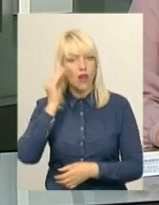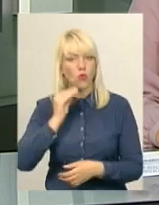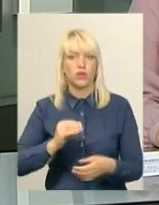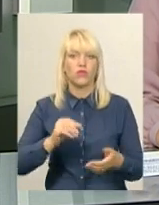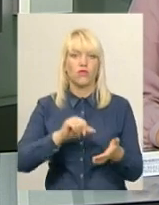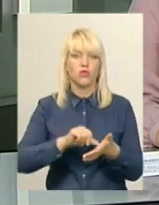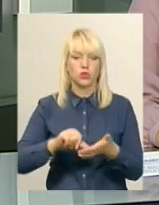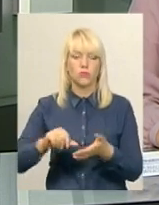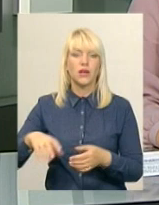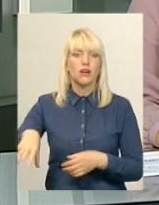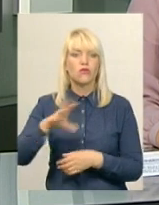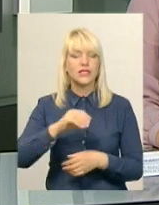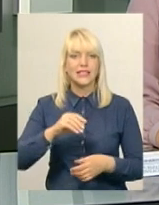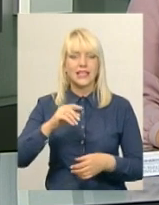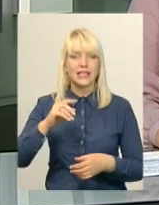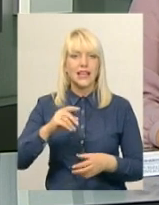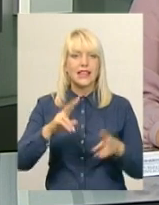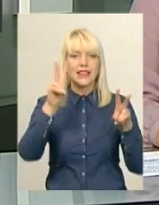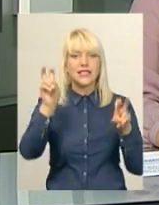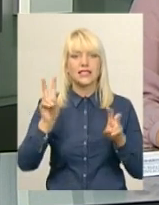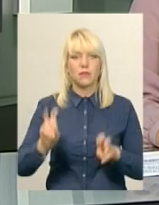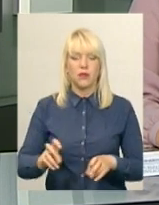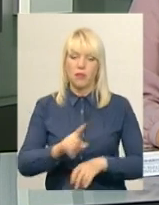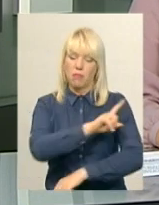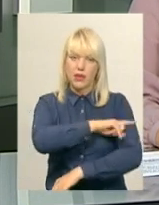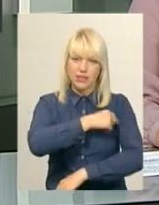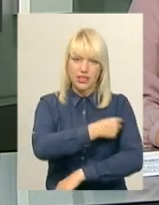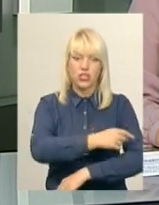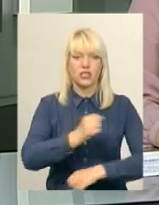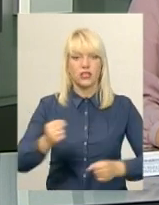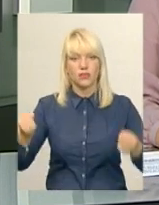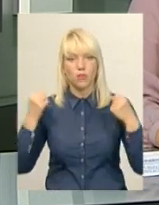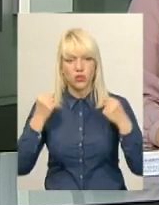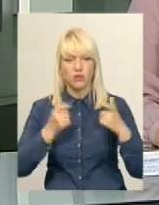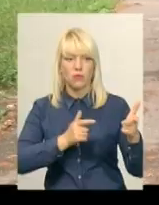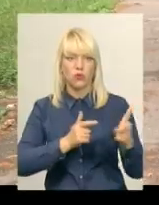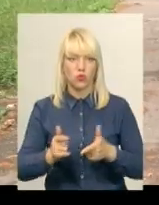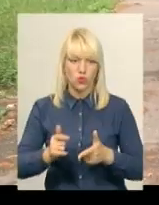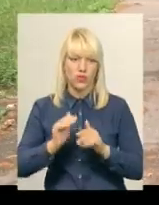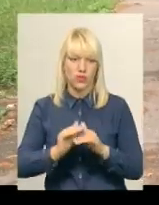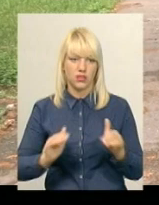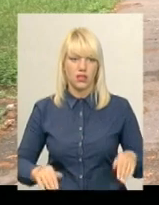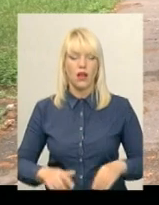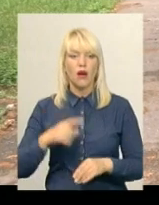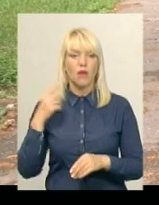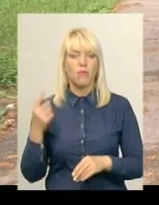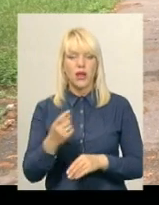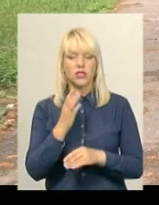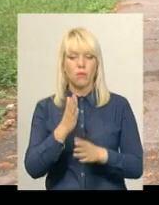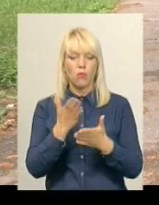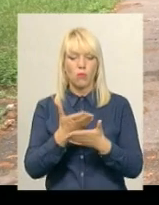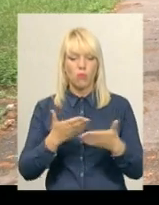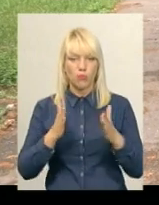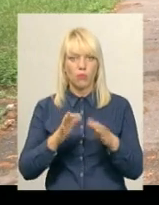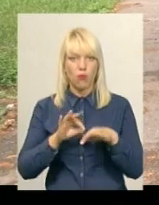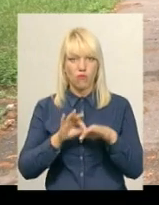учасників в усіх залікових дисциплінах, серед яких медична і спортивна підготовка дітей. Вперше ми будемо проводити в